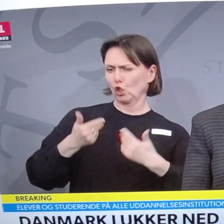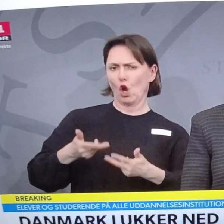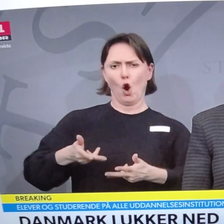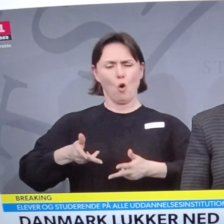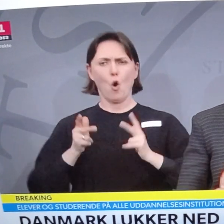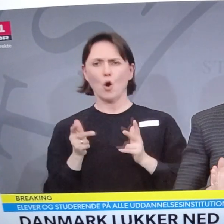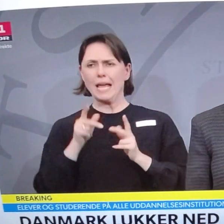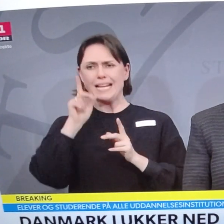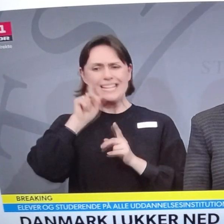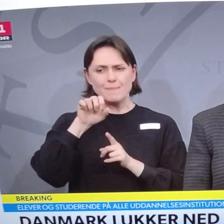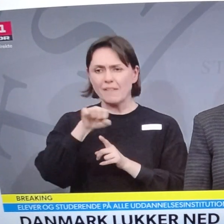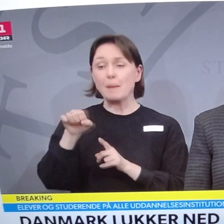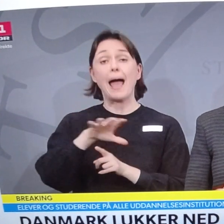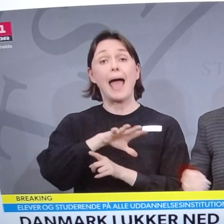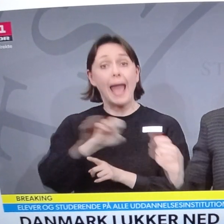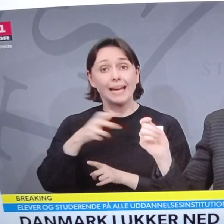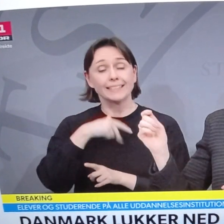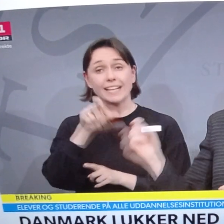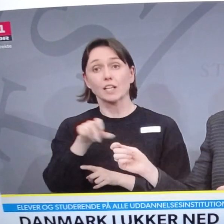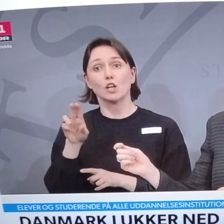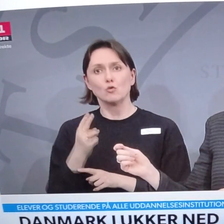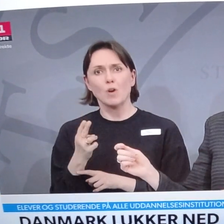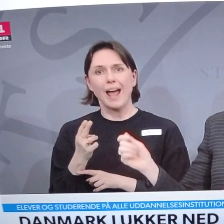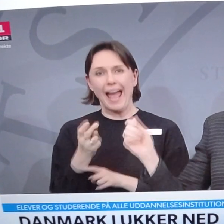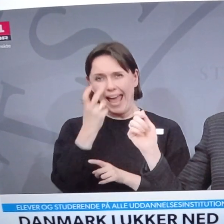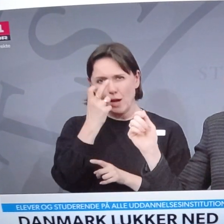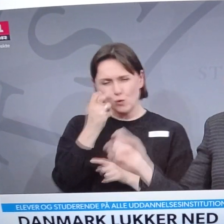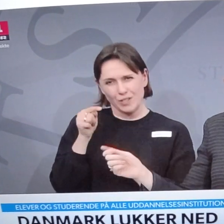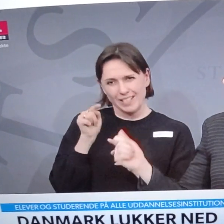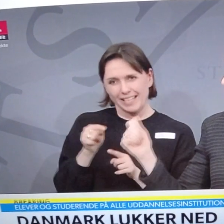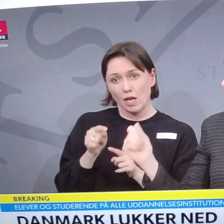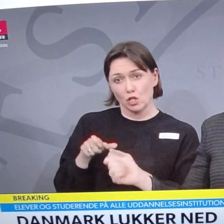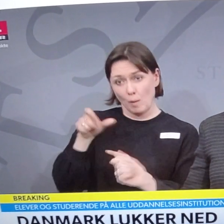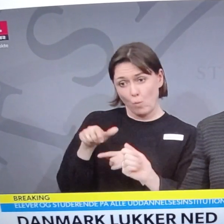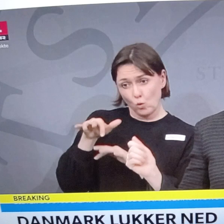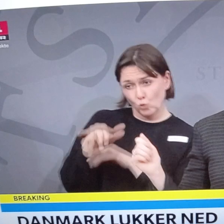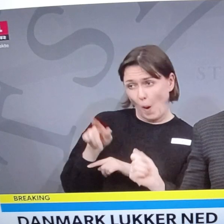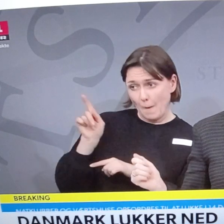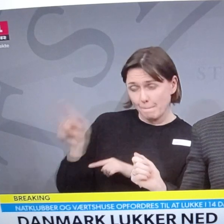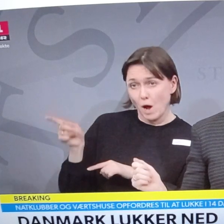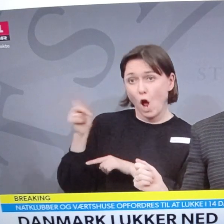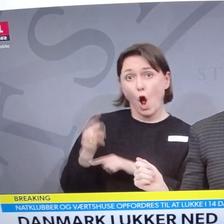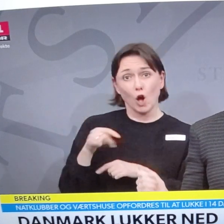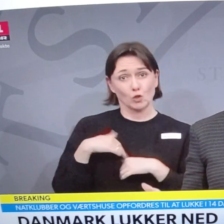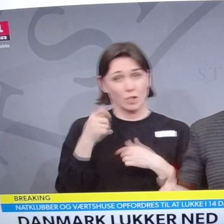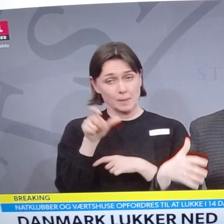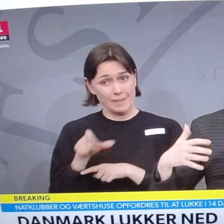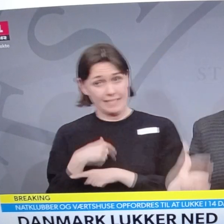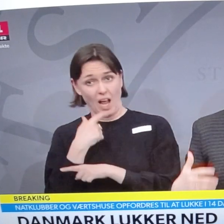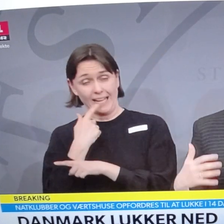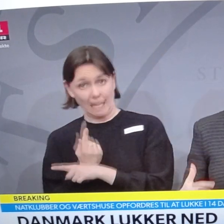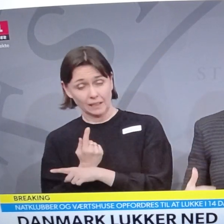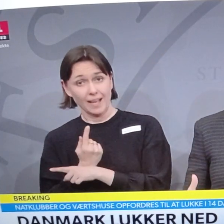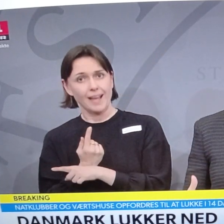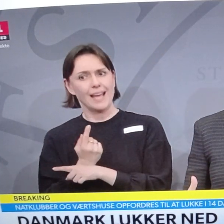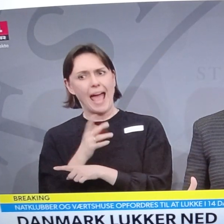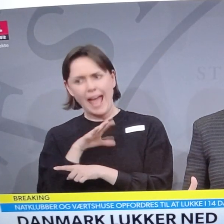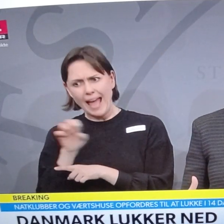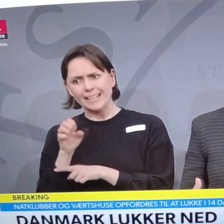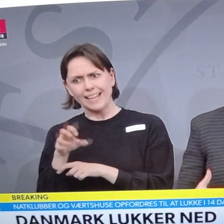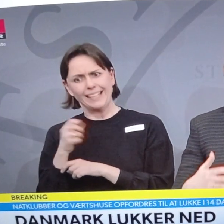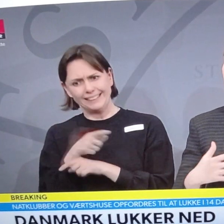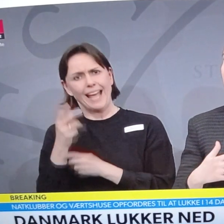måtte være, at alle danskere nu af hensyn til det, både Brostrøm og Sundhedsministeren har sagt, tager alle hensyne nu.